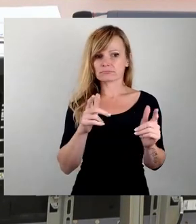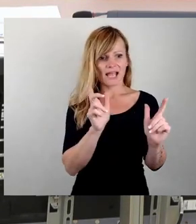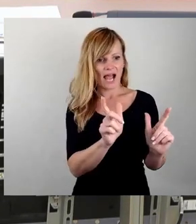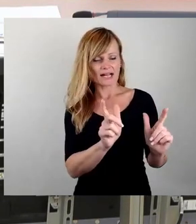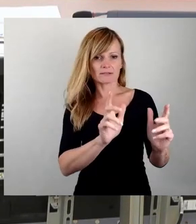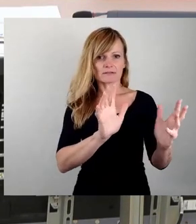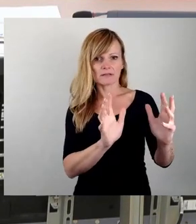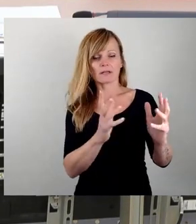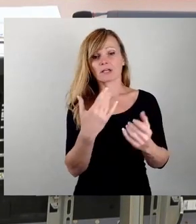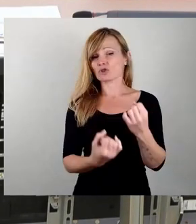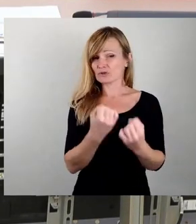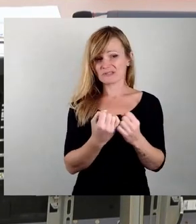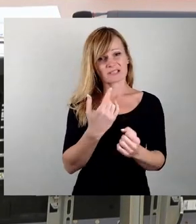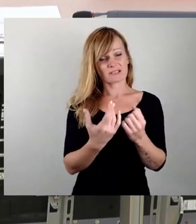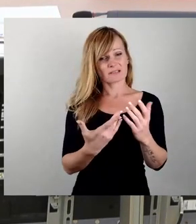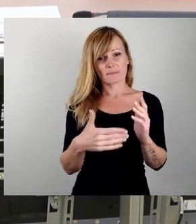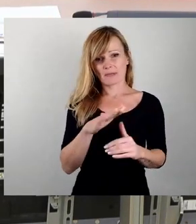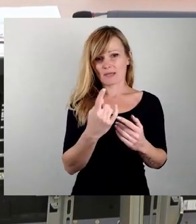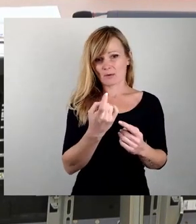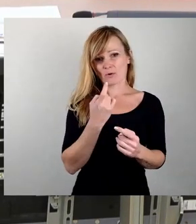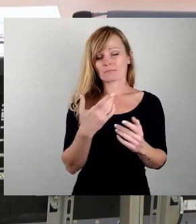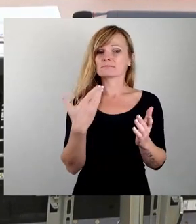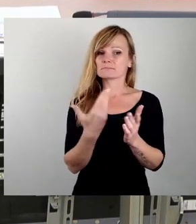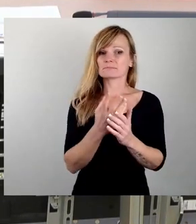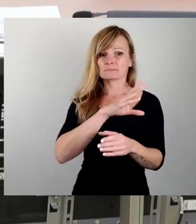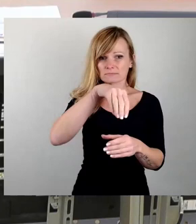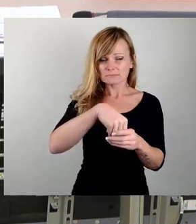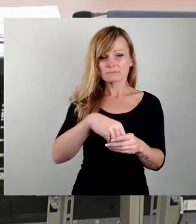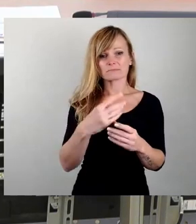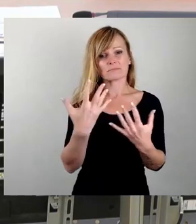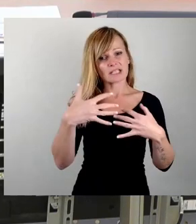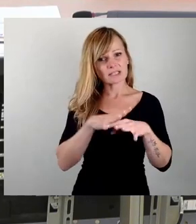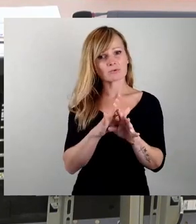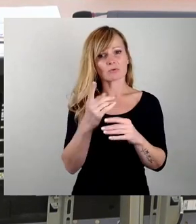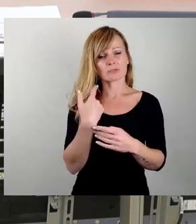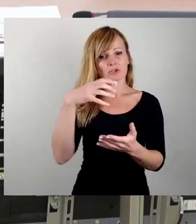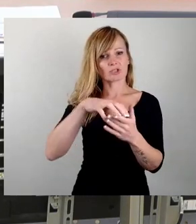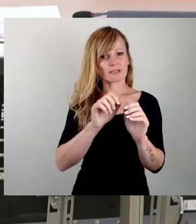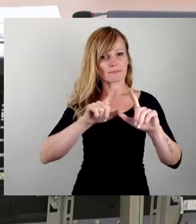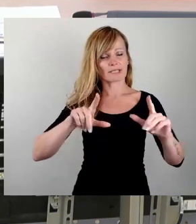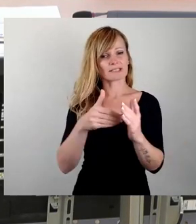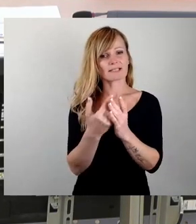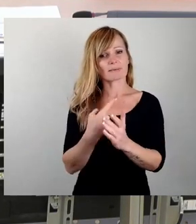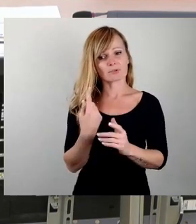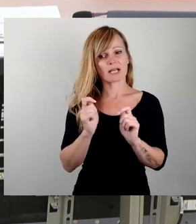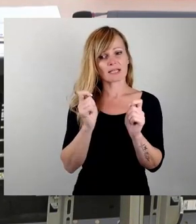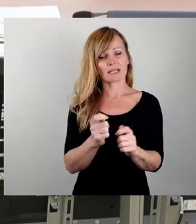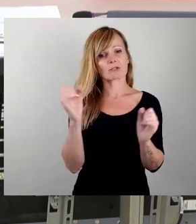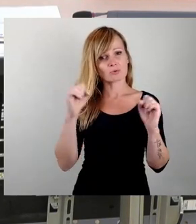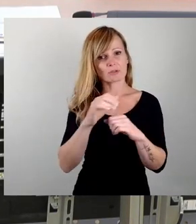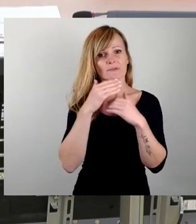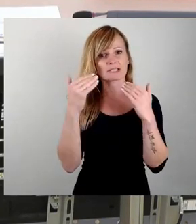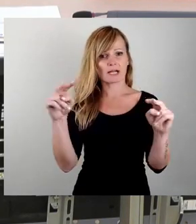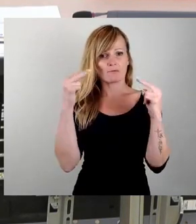den erinnerungsfülterellen Kanon unserer Stadt zu integrieren. Ich bitte da um Zustimmung zu unserem Antrag. Vielen Dank für die Aufmerksamkeit.